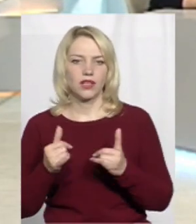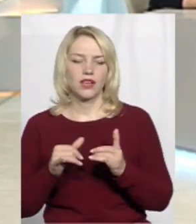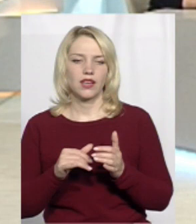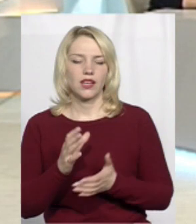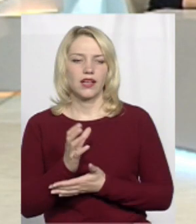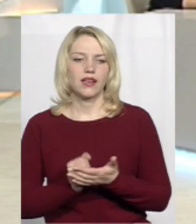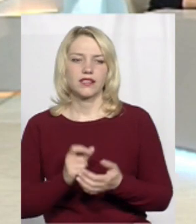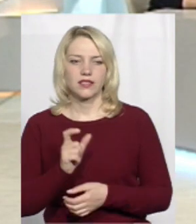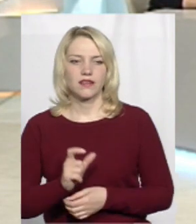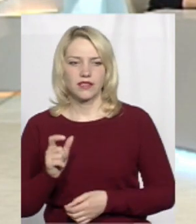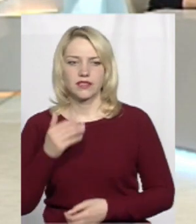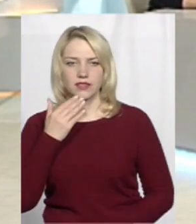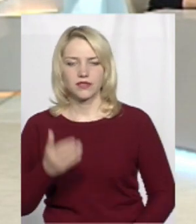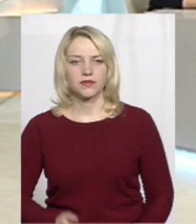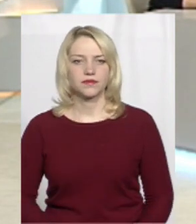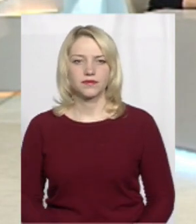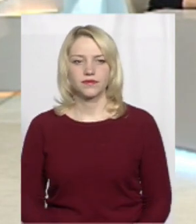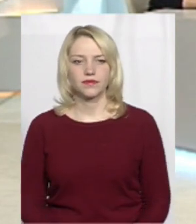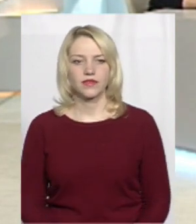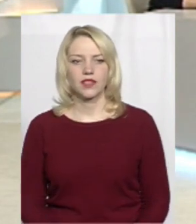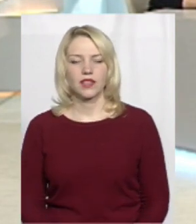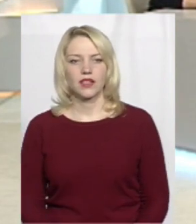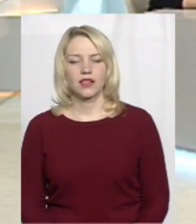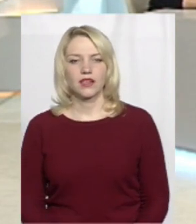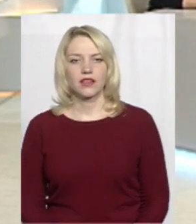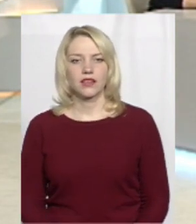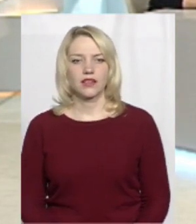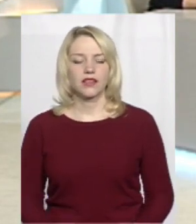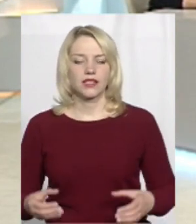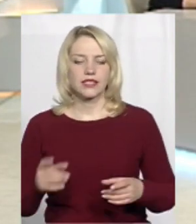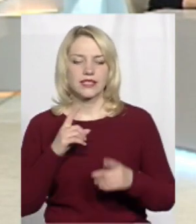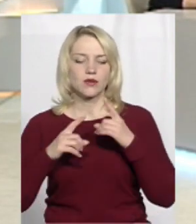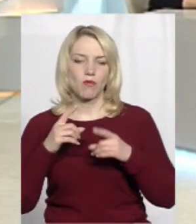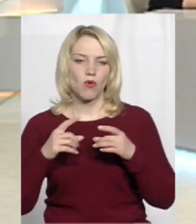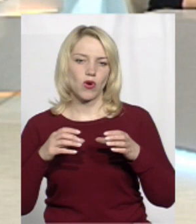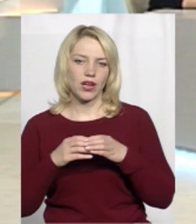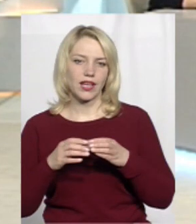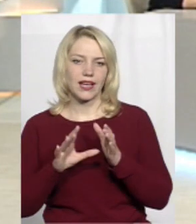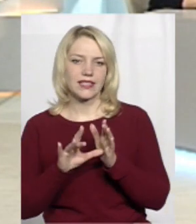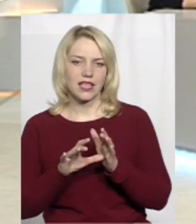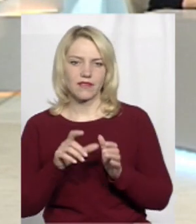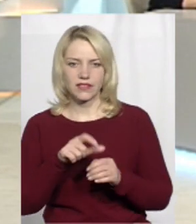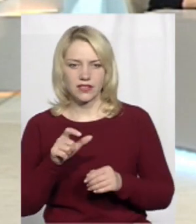Пане Ігоре, Так. Збори резервістів проводяться з одною метою. Це